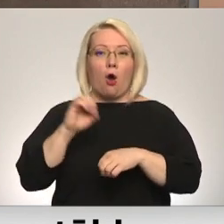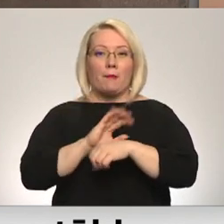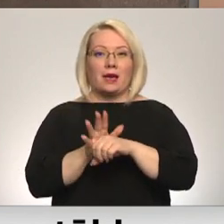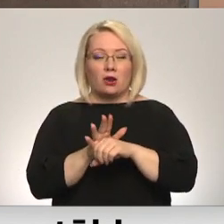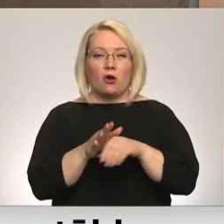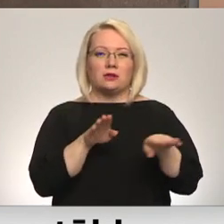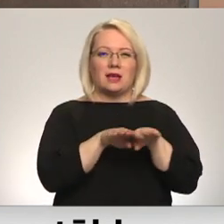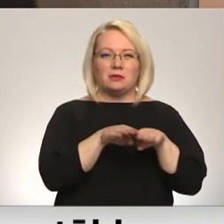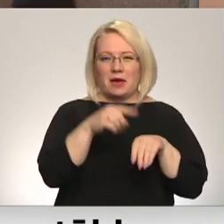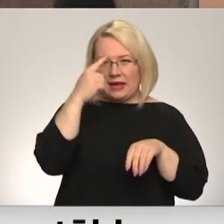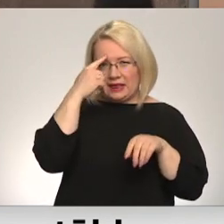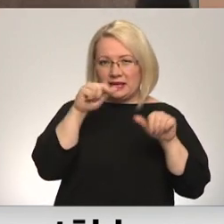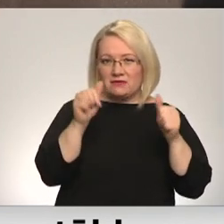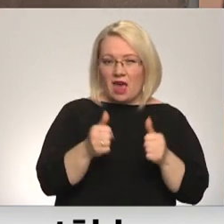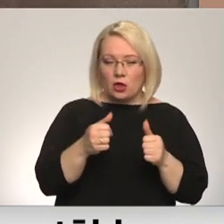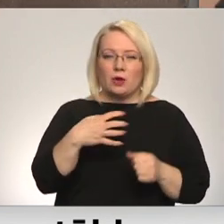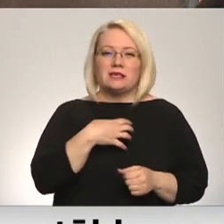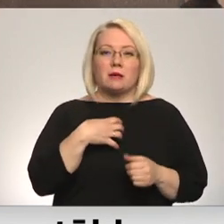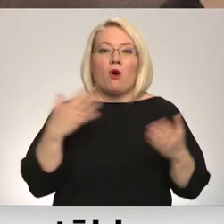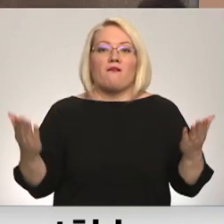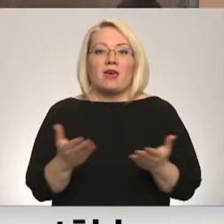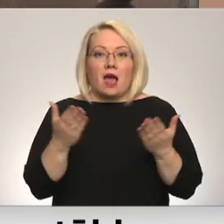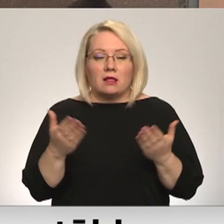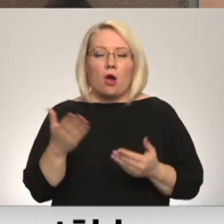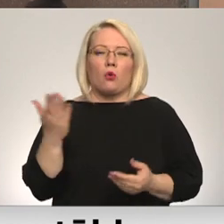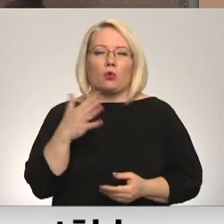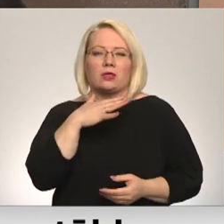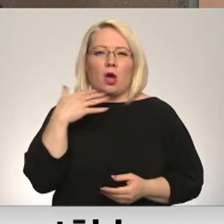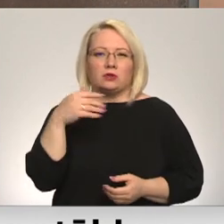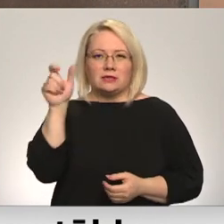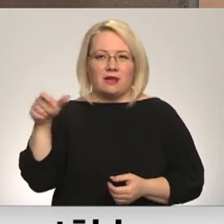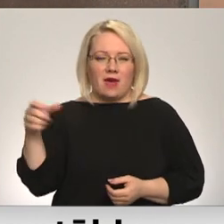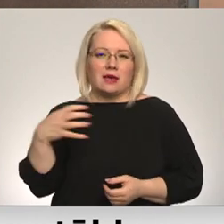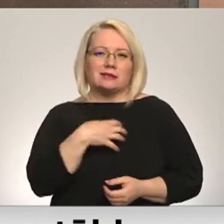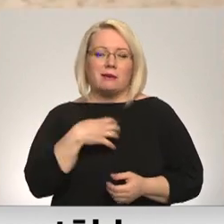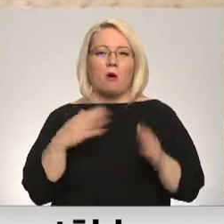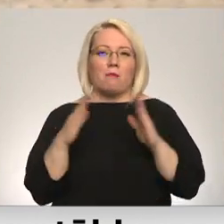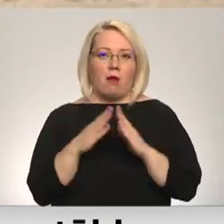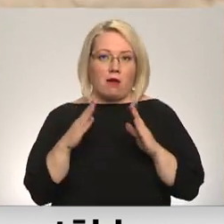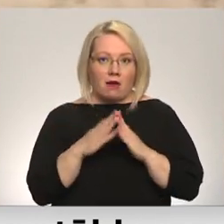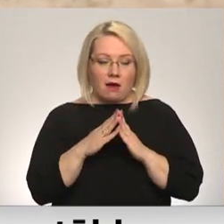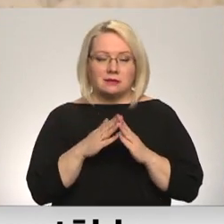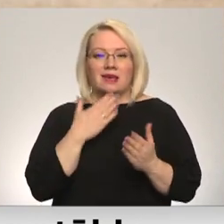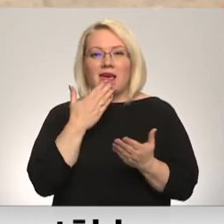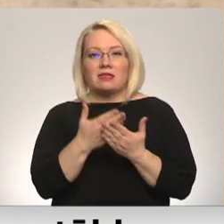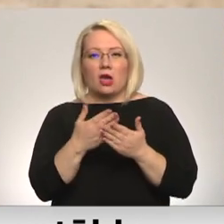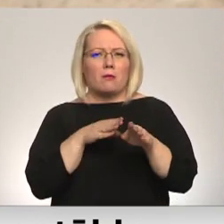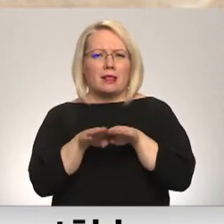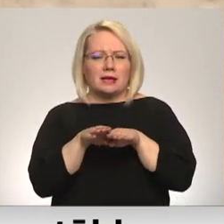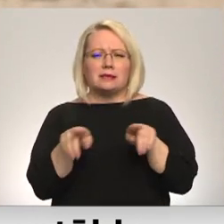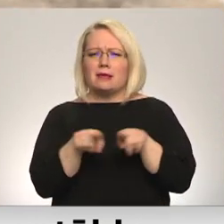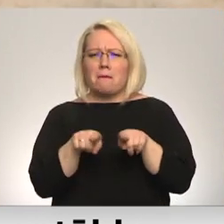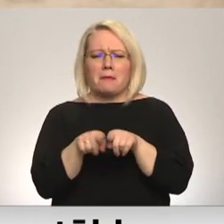no deltas pārslimo vieglāku un absolūti lielākā daļa slimnieku slimos mājas apstākļos. Ieteikumi līdzīgi kā